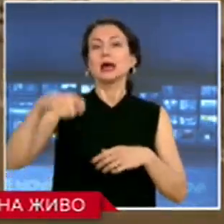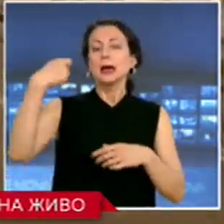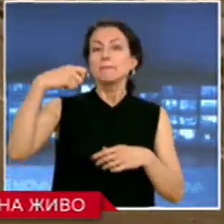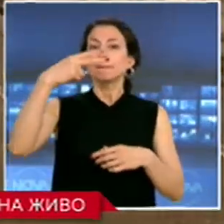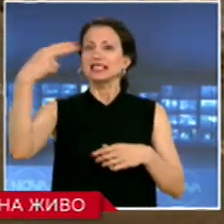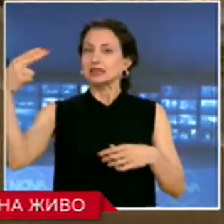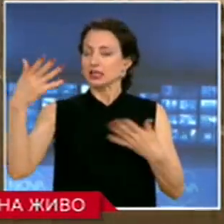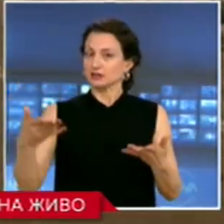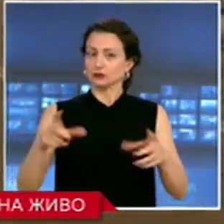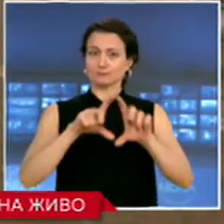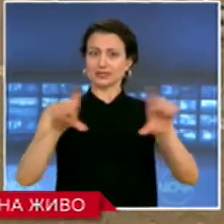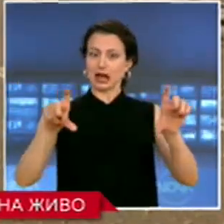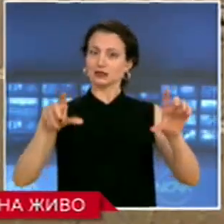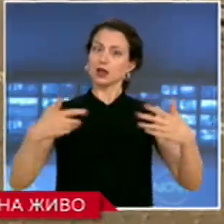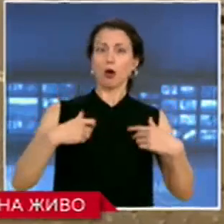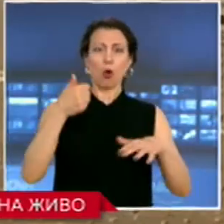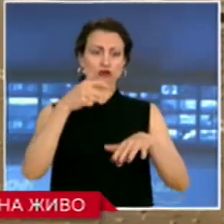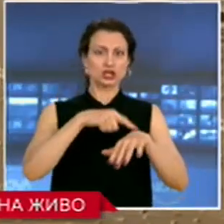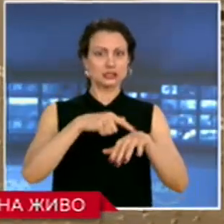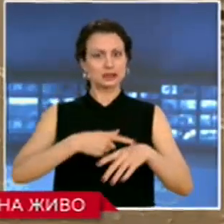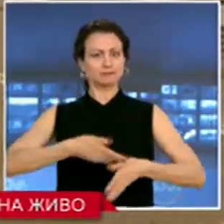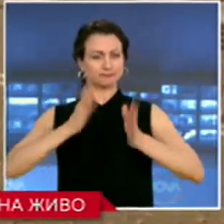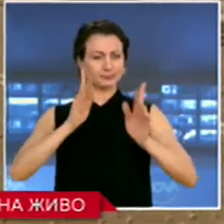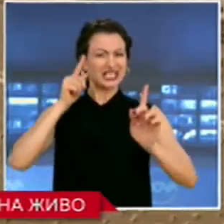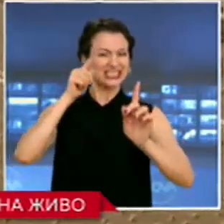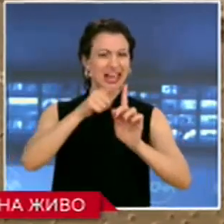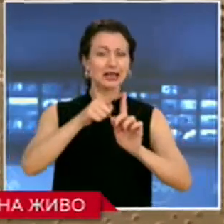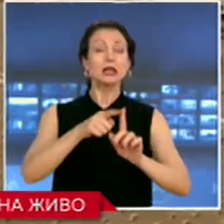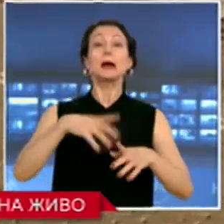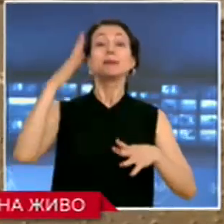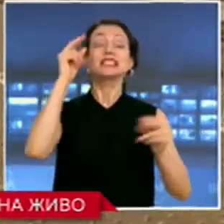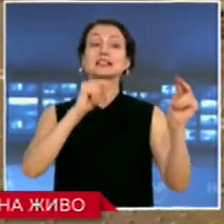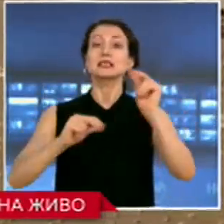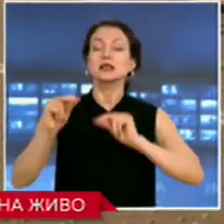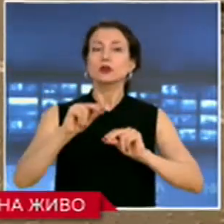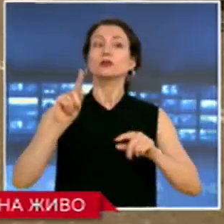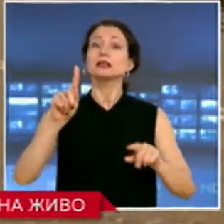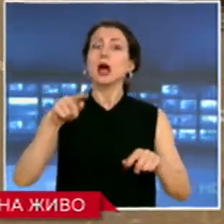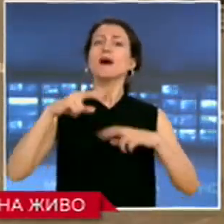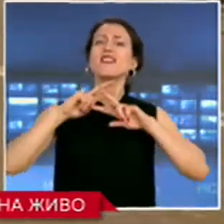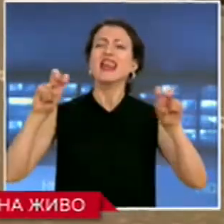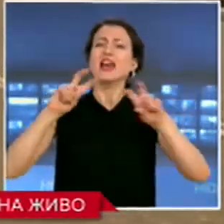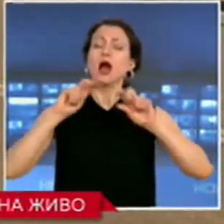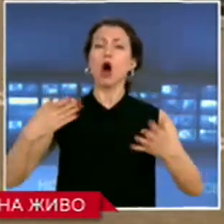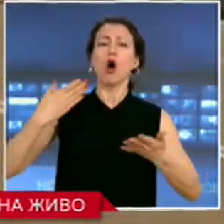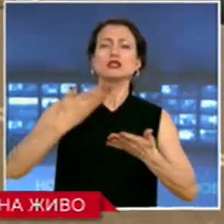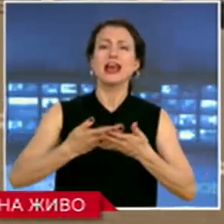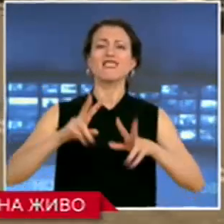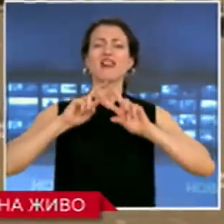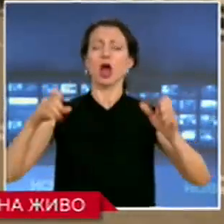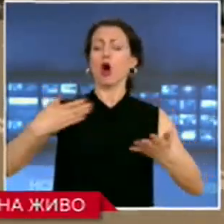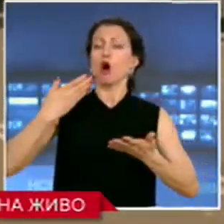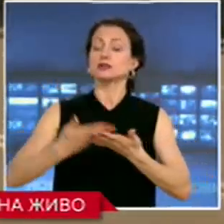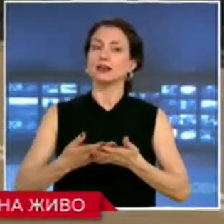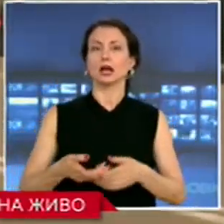Около 6 се насочиха към Министерският съвет на Република България. Там те викаха оставка и препотвърдиха своите основни